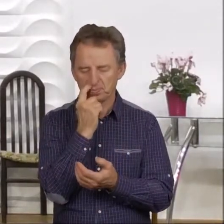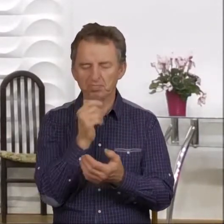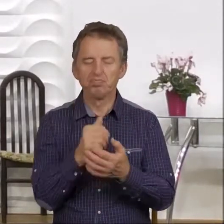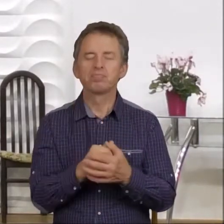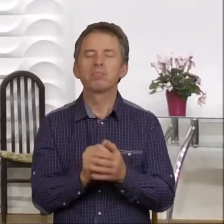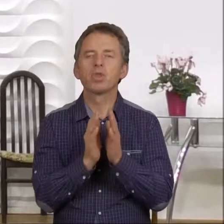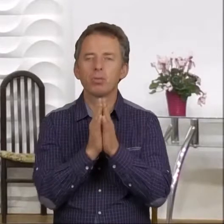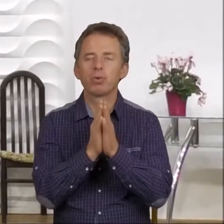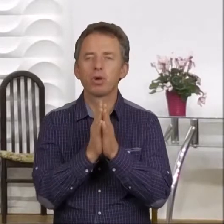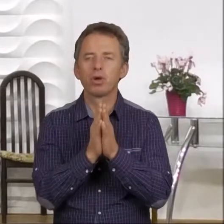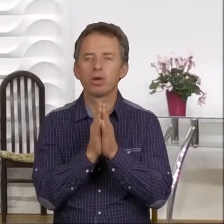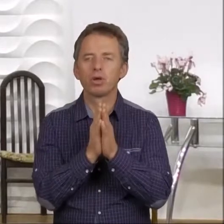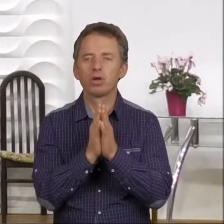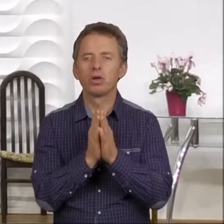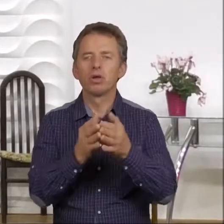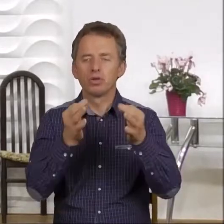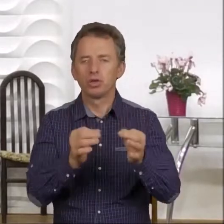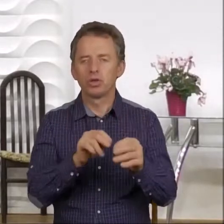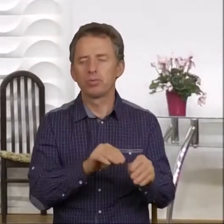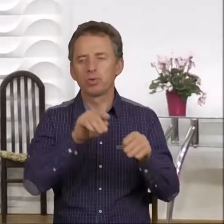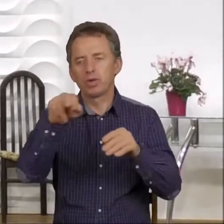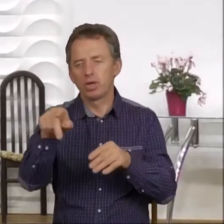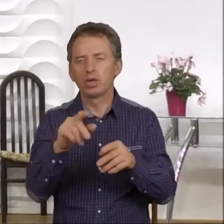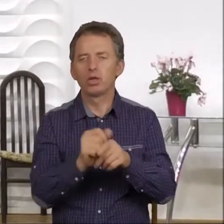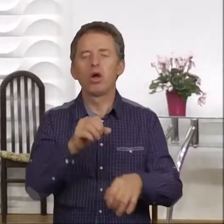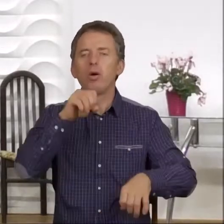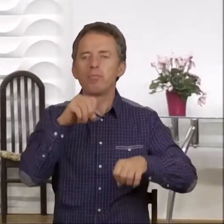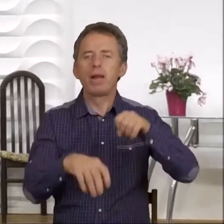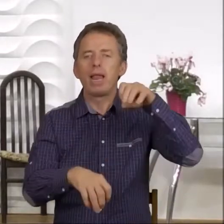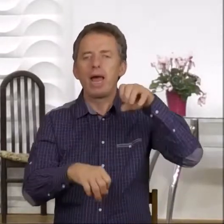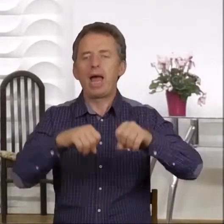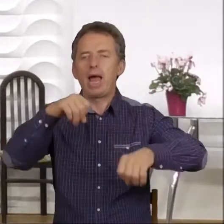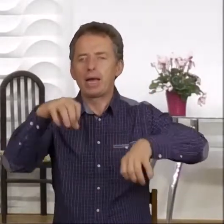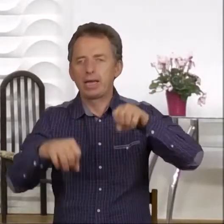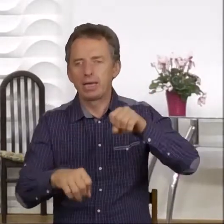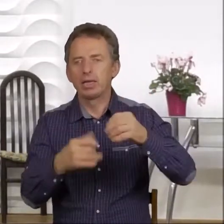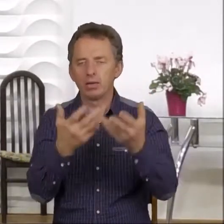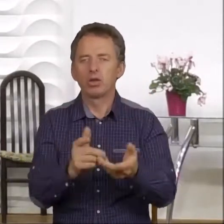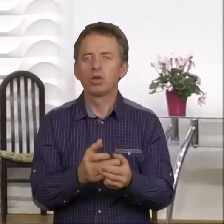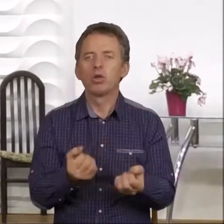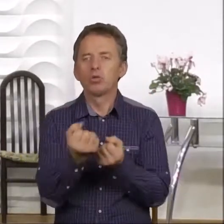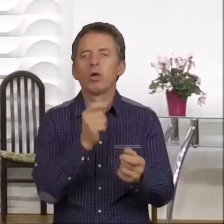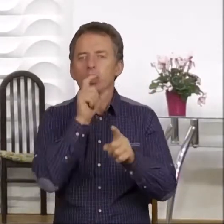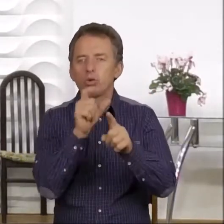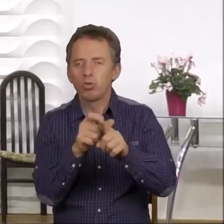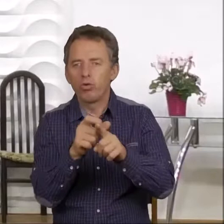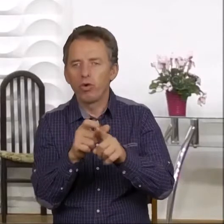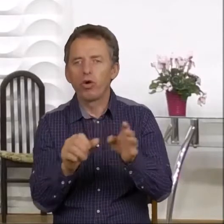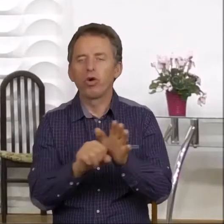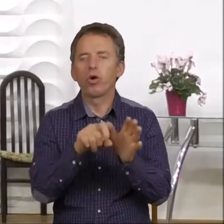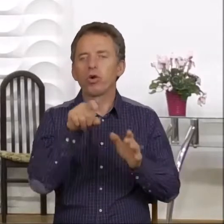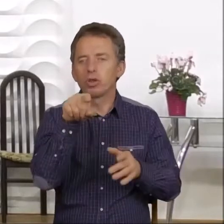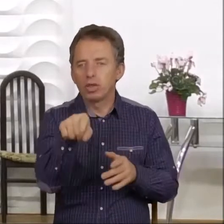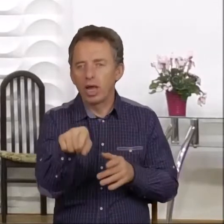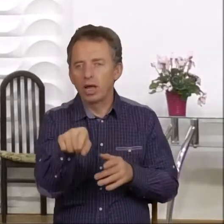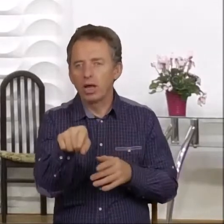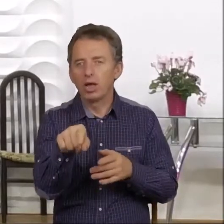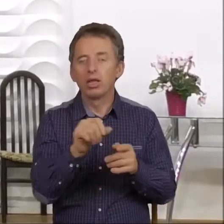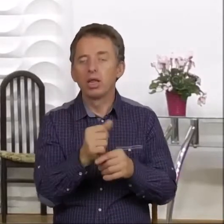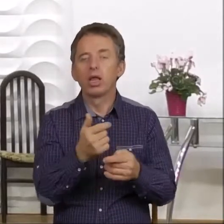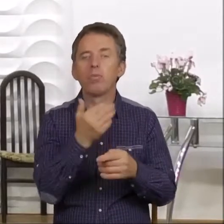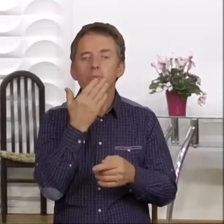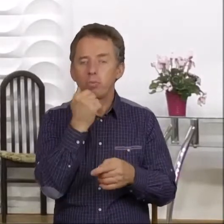Proszę Państwa, obiecałem, że dzisiaj przejdziemy do plag i zamierzam dotrzymać słowa. Aczkolwiek zanim o samych